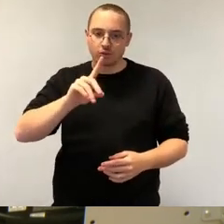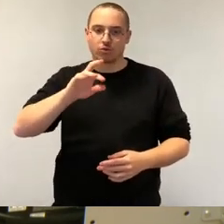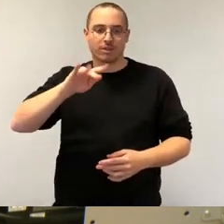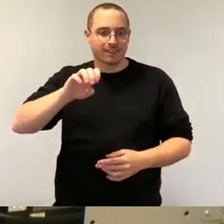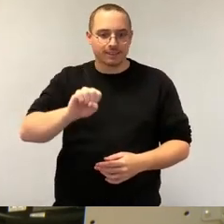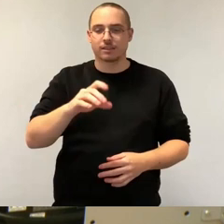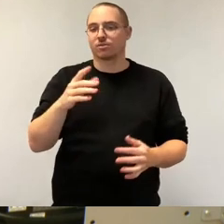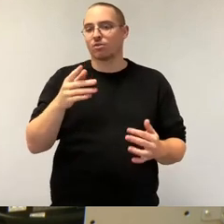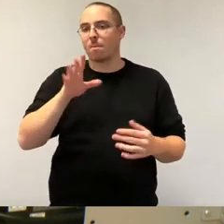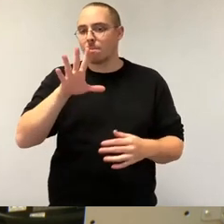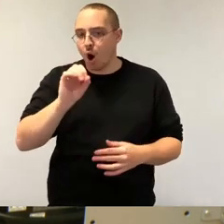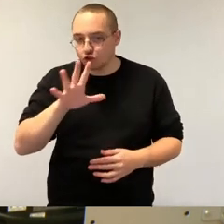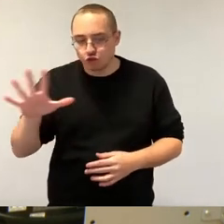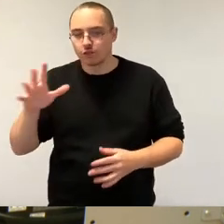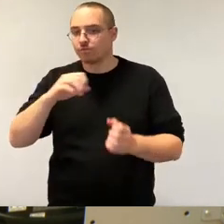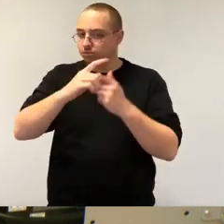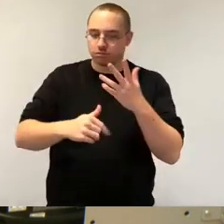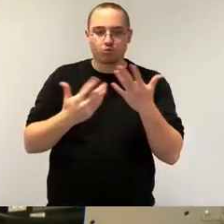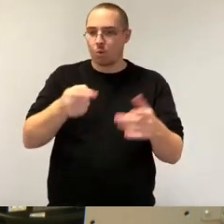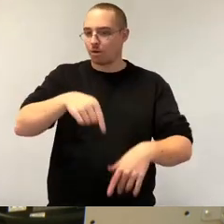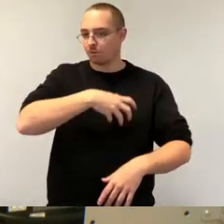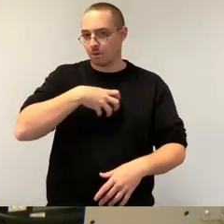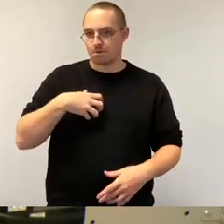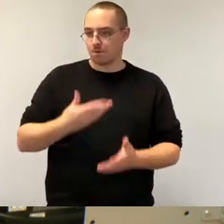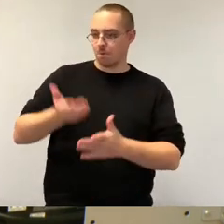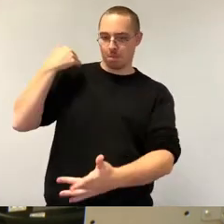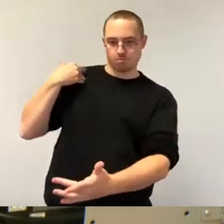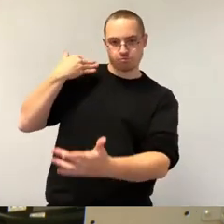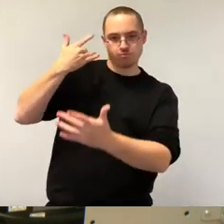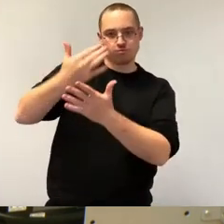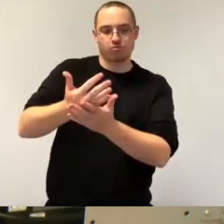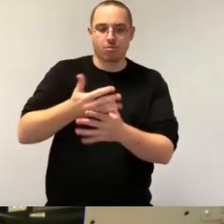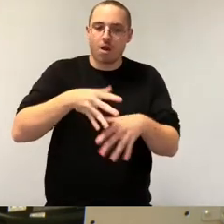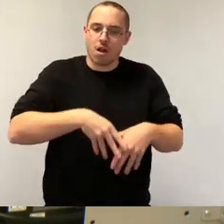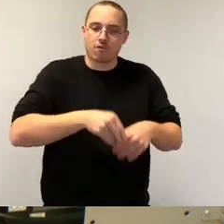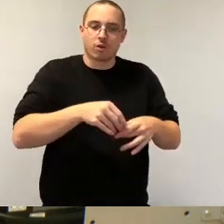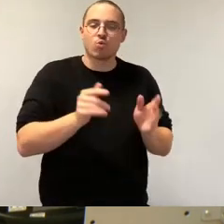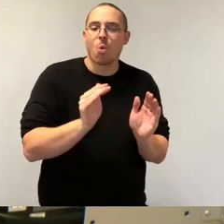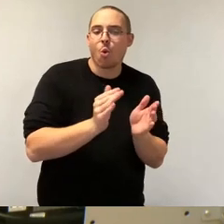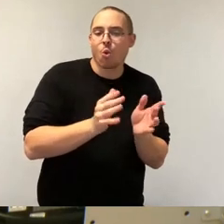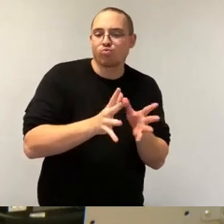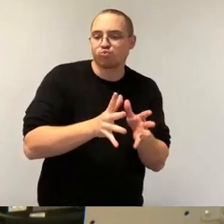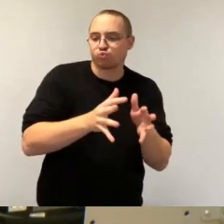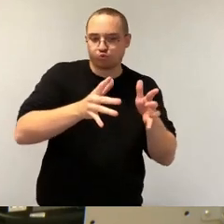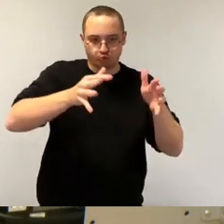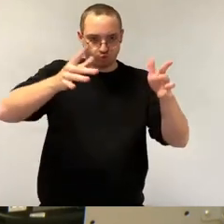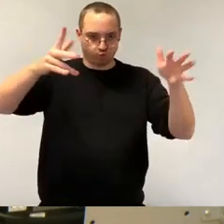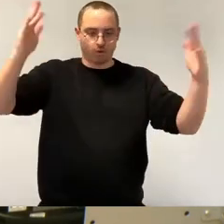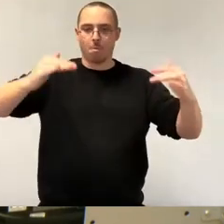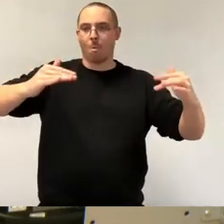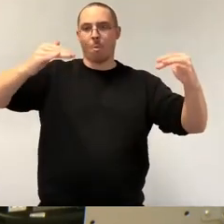Deutschland vom Mauerblümchen zum blühenden Garten gewandelt und das trotz teilweise schwieriger Standortfaktoren.